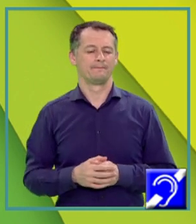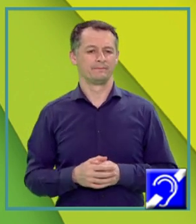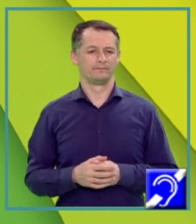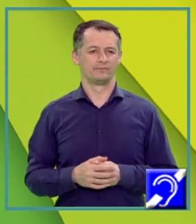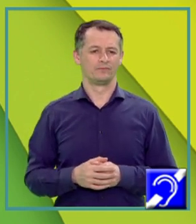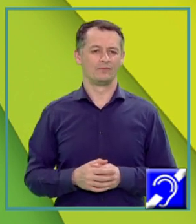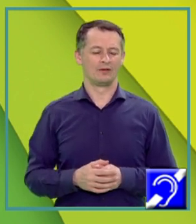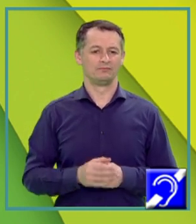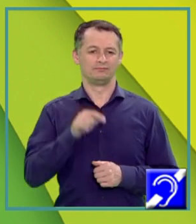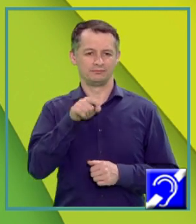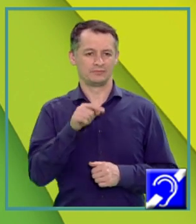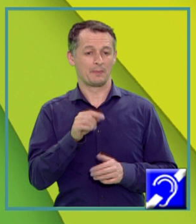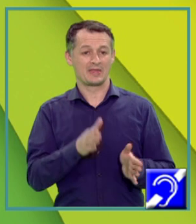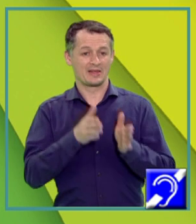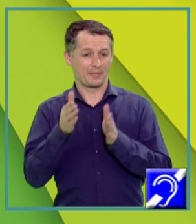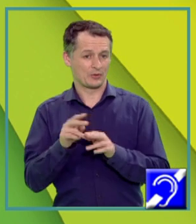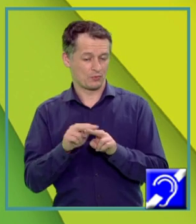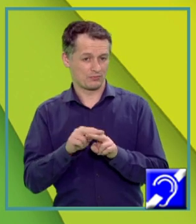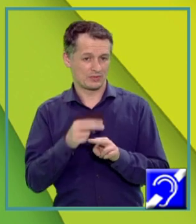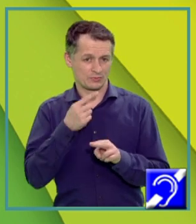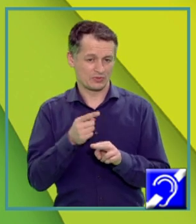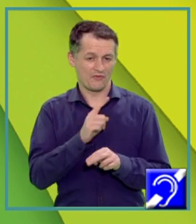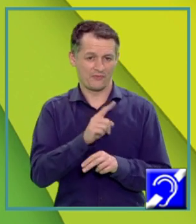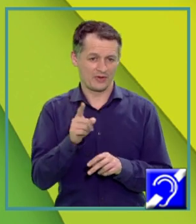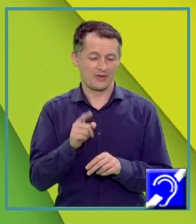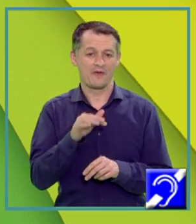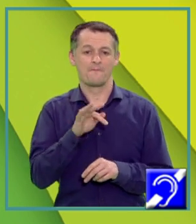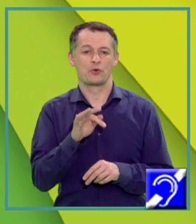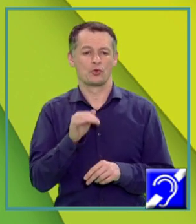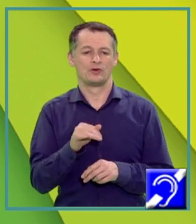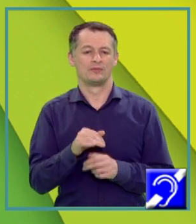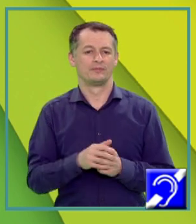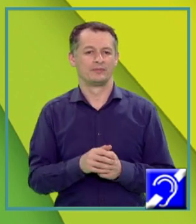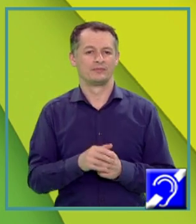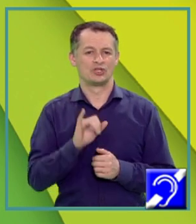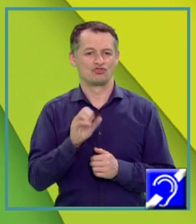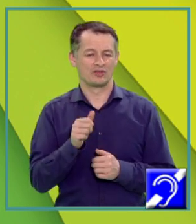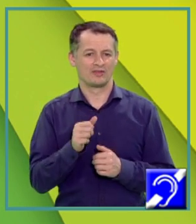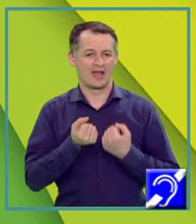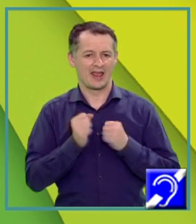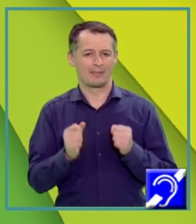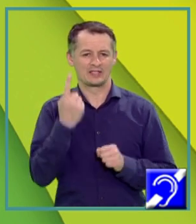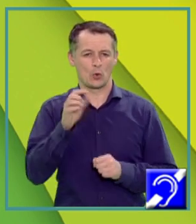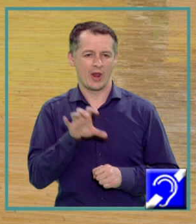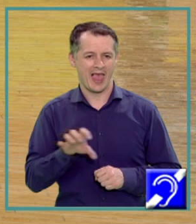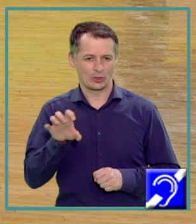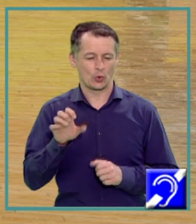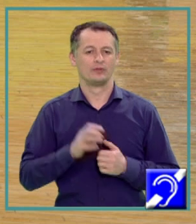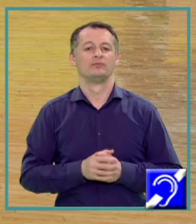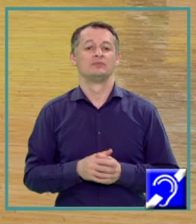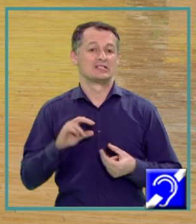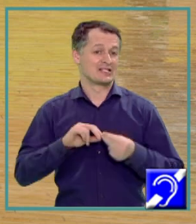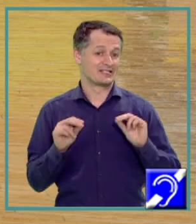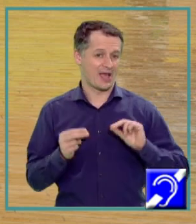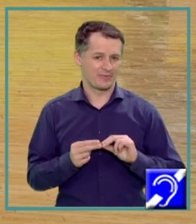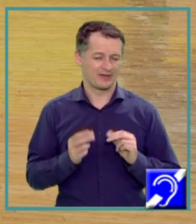incidenți Pe de altă parte, cum am spus că fiecare foton incident eliberează un electron Înseamnă că